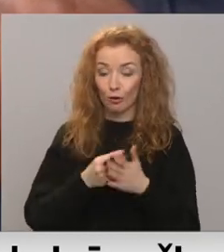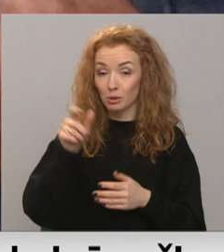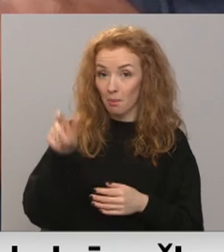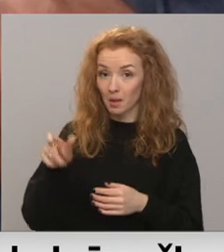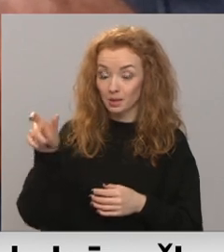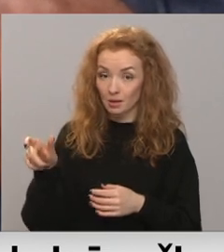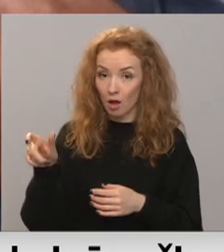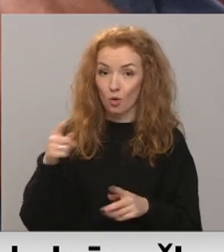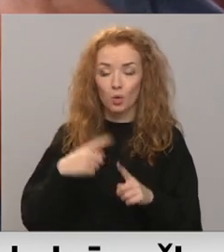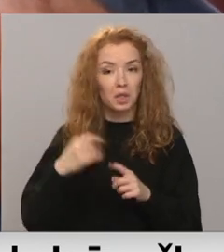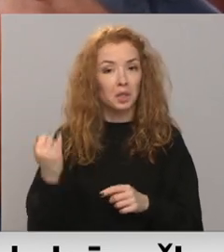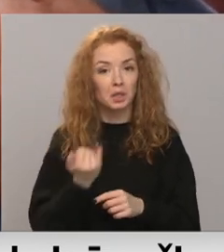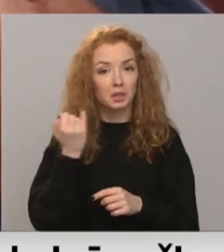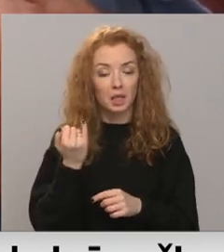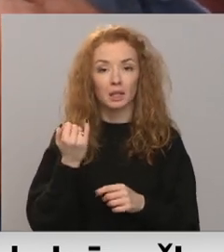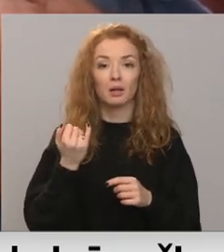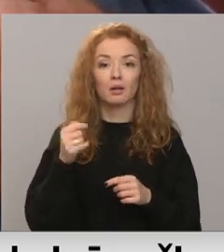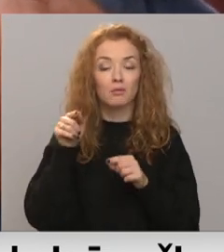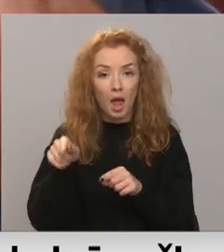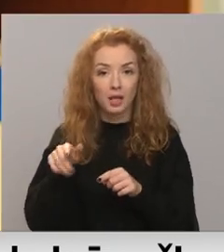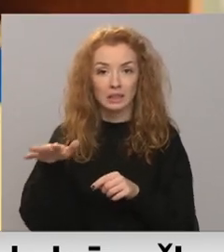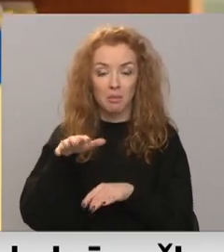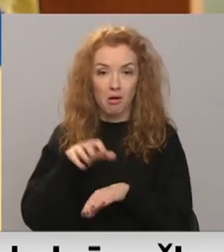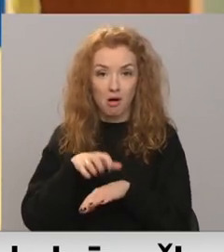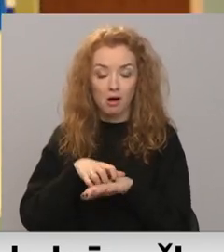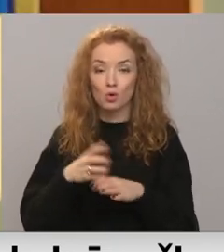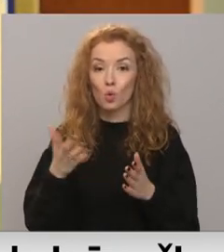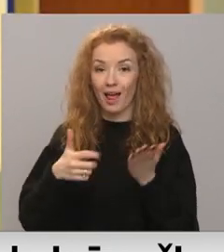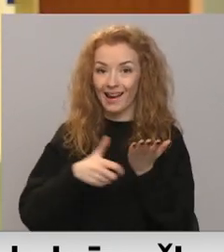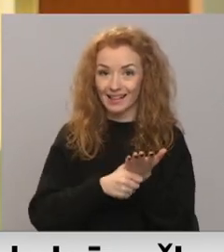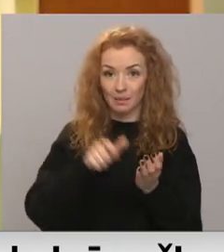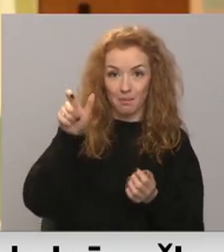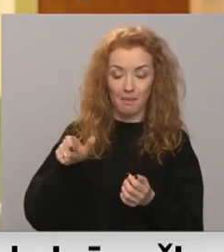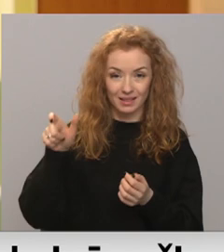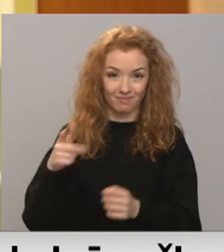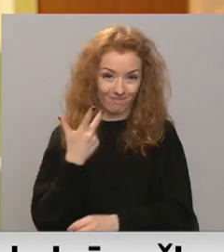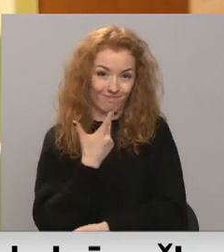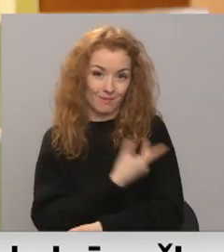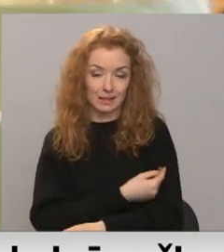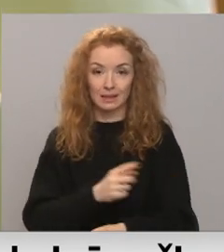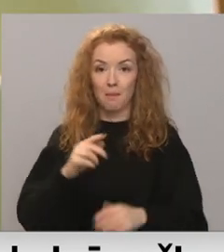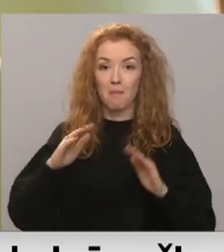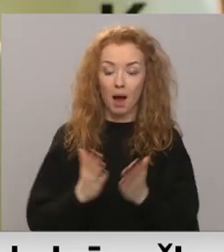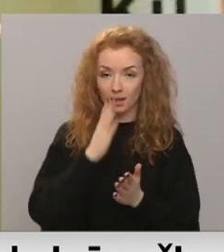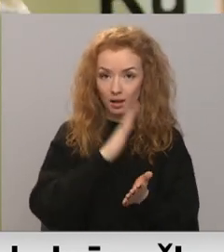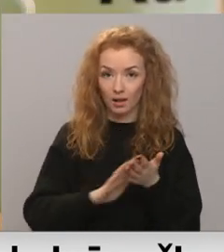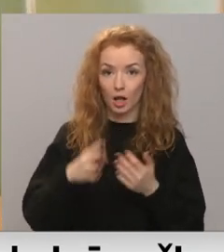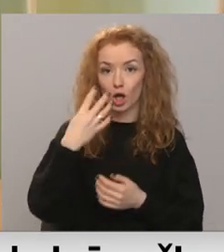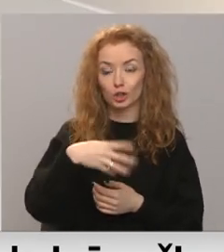interesējās to ģimenes ārsta praksēs, kurās tad reģistrētajiem pacientiem vakcinēti ir mazāk nekā